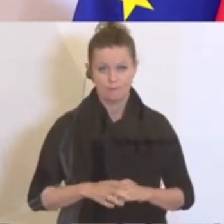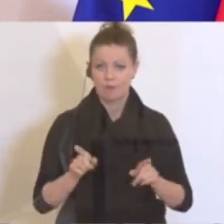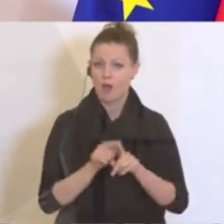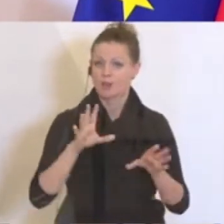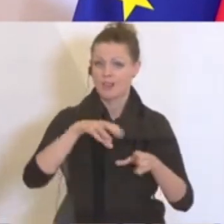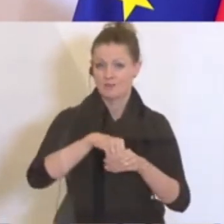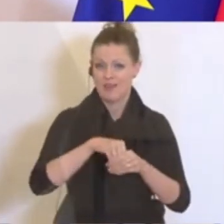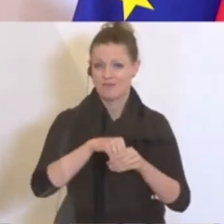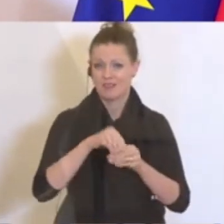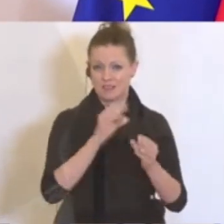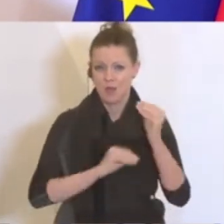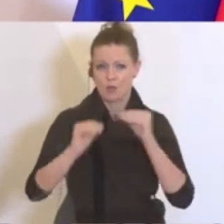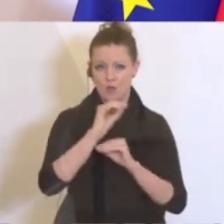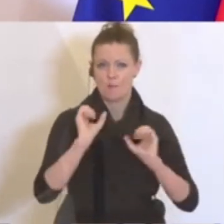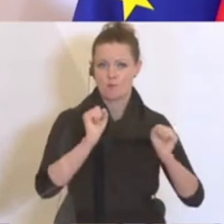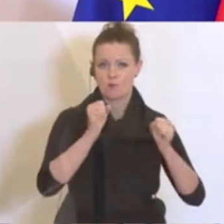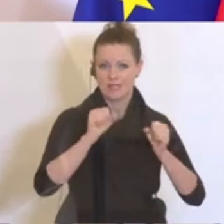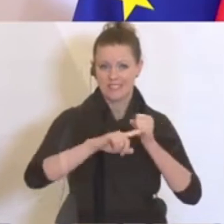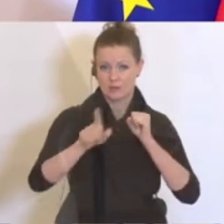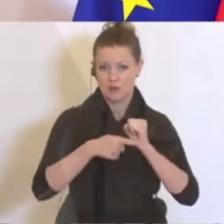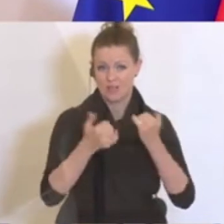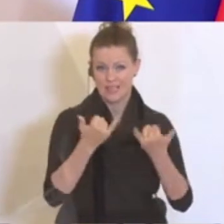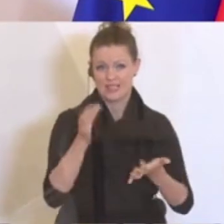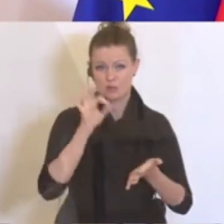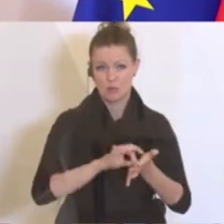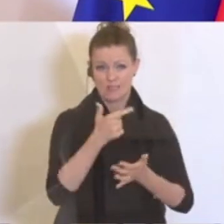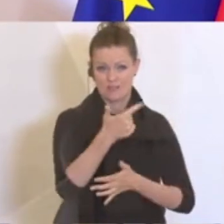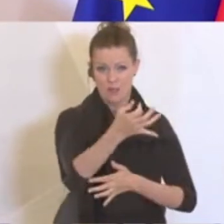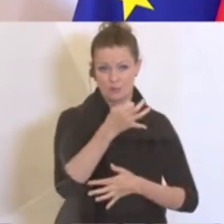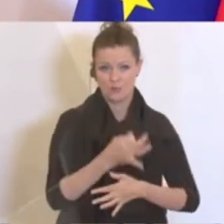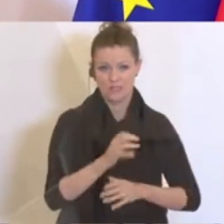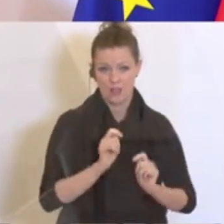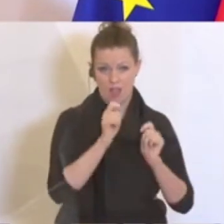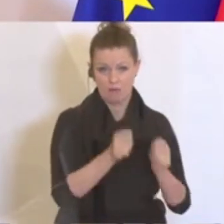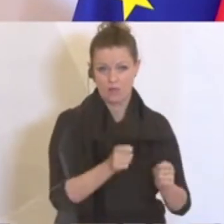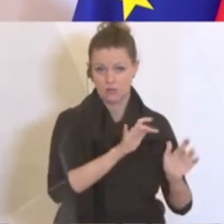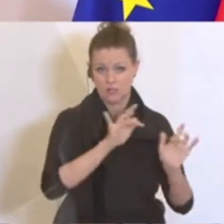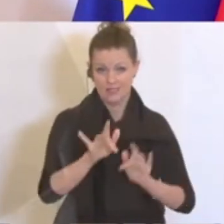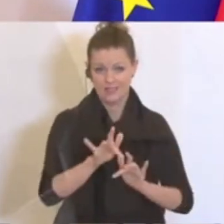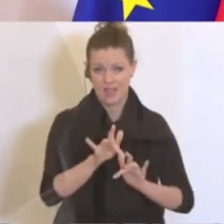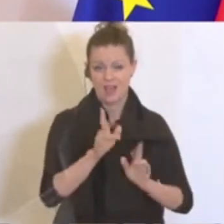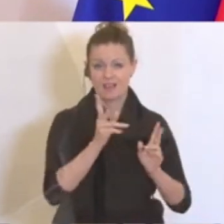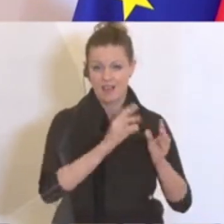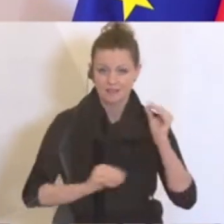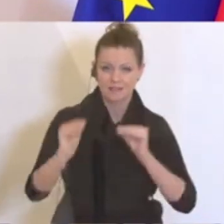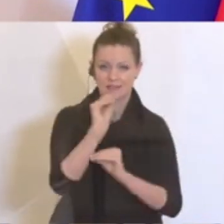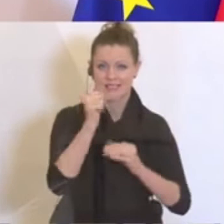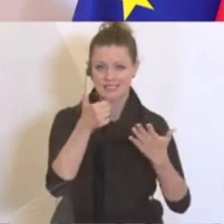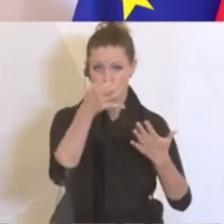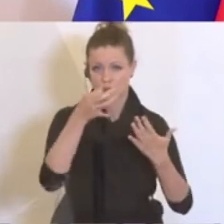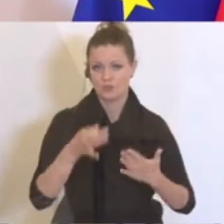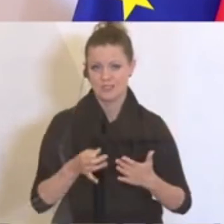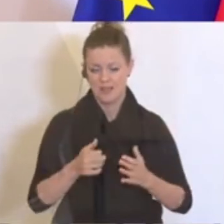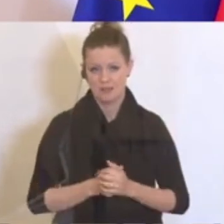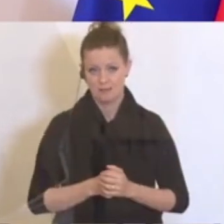enthalten ist auch eine Erhöhung der Mobilitätspauschale. Die ist ja jetzt mit 2 Prozent veranschlagt. Die kann bis auf 6 Prozent ausgeweitet werden,